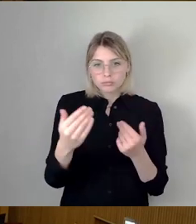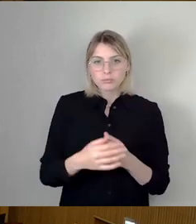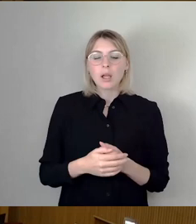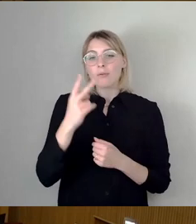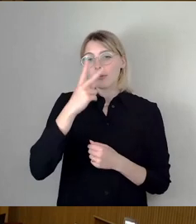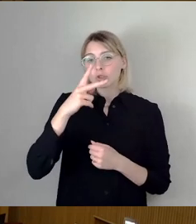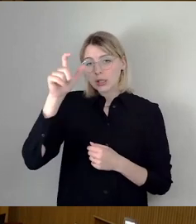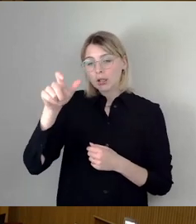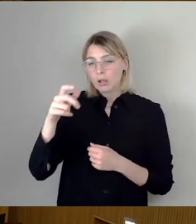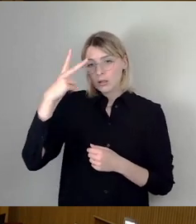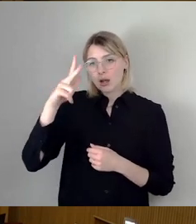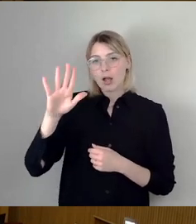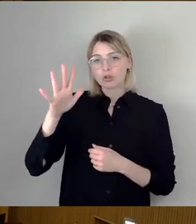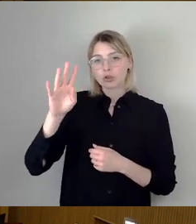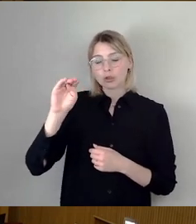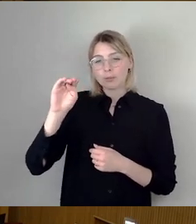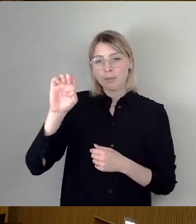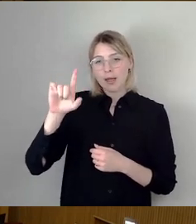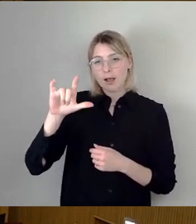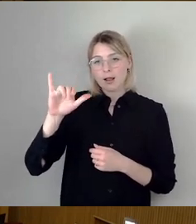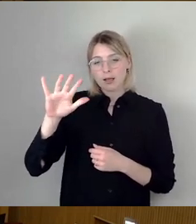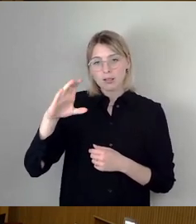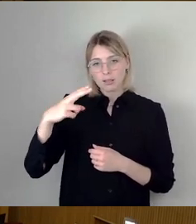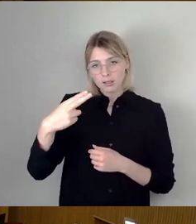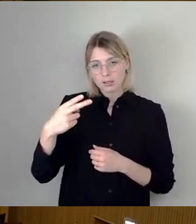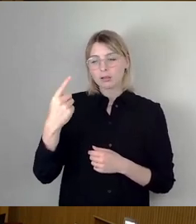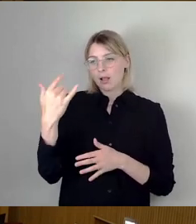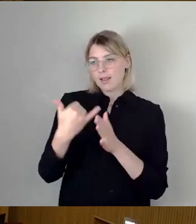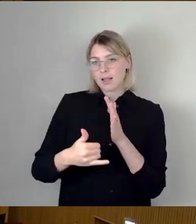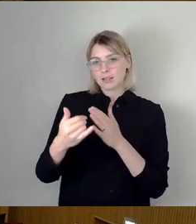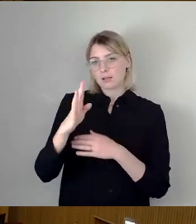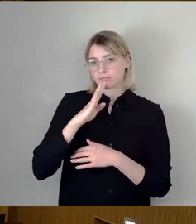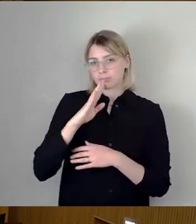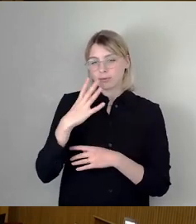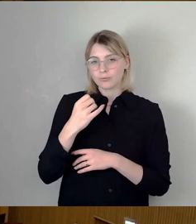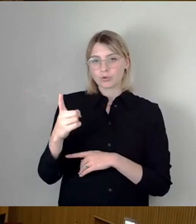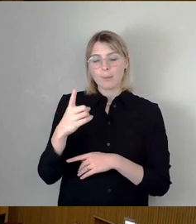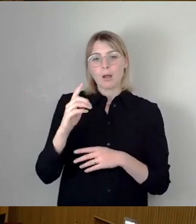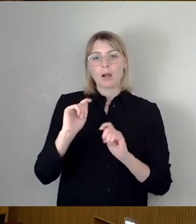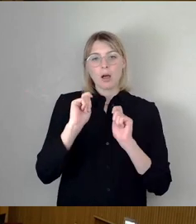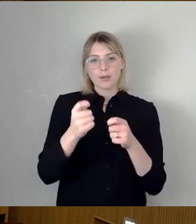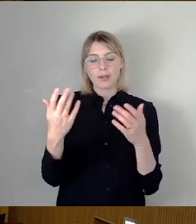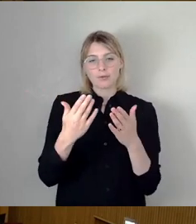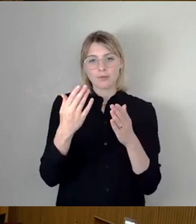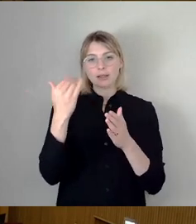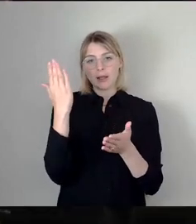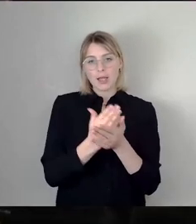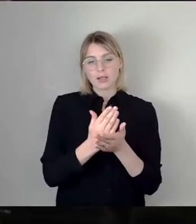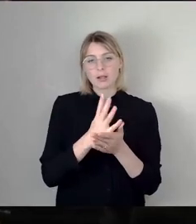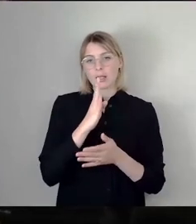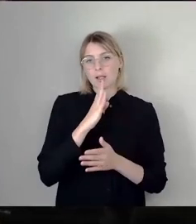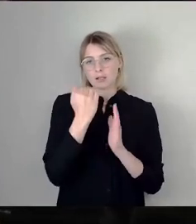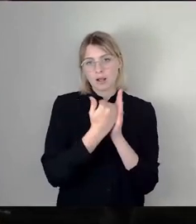auch seine letzte Rede halten wollte. Ich beantrage Ende der Rednerliste und